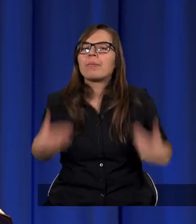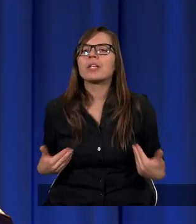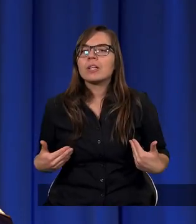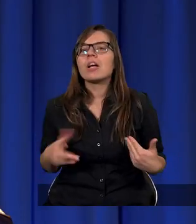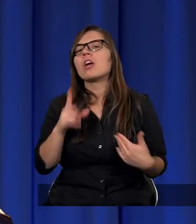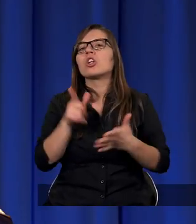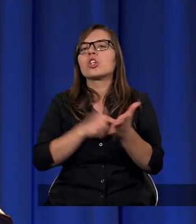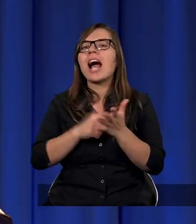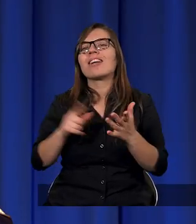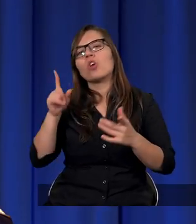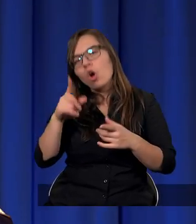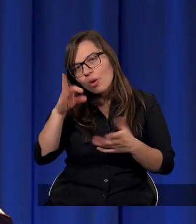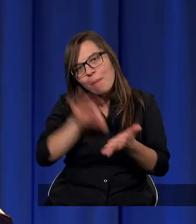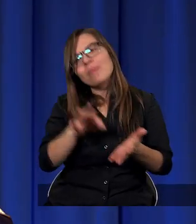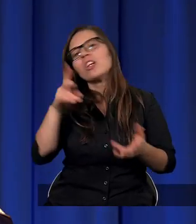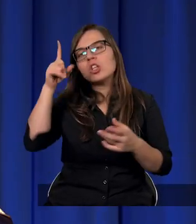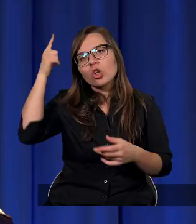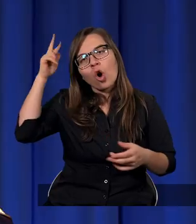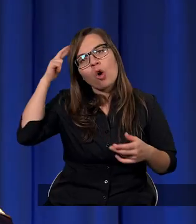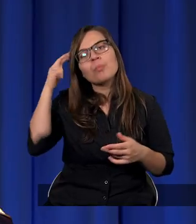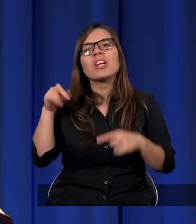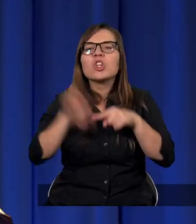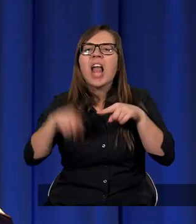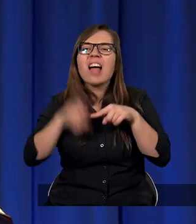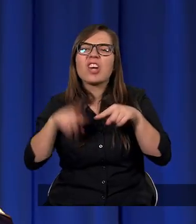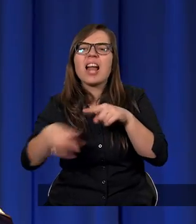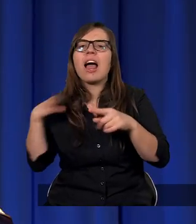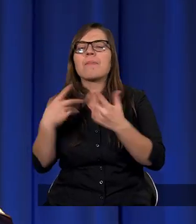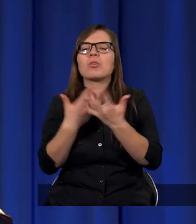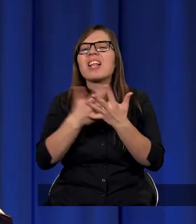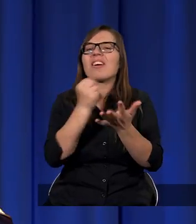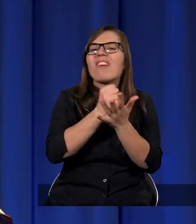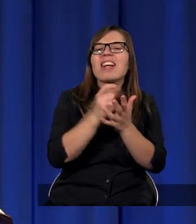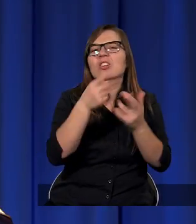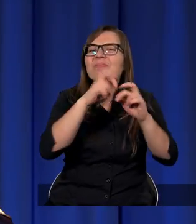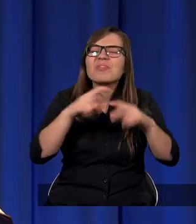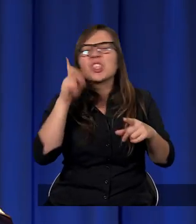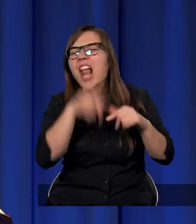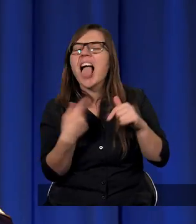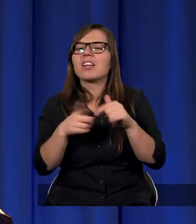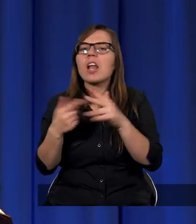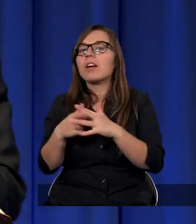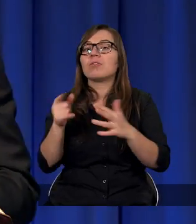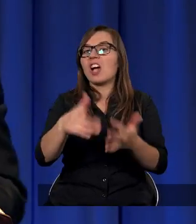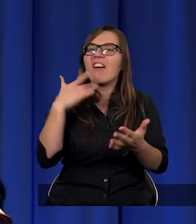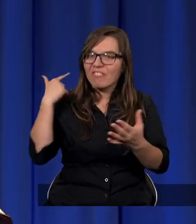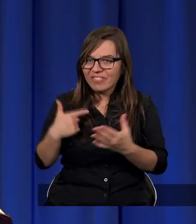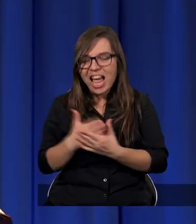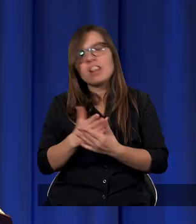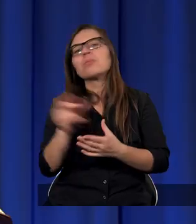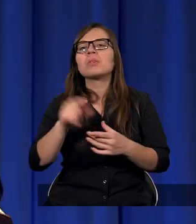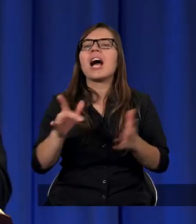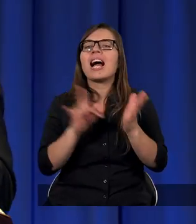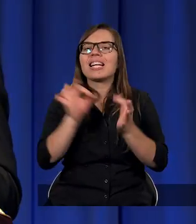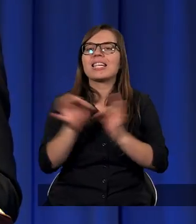my często źle rozumieliśmy pewne sprawy, jak Bóg korygował, zmieniał nasze rozumienie, prawda? Widzimy, że w historii chrześcijanie tak